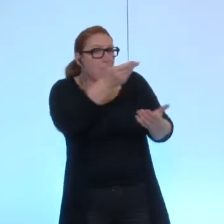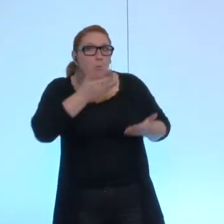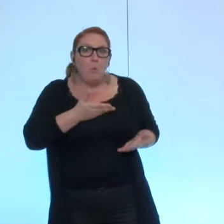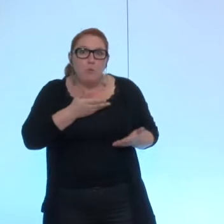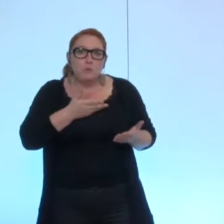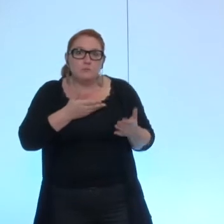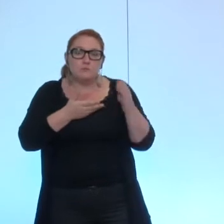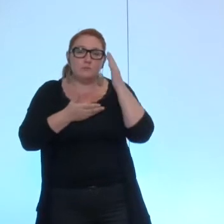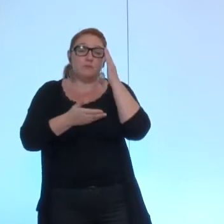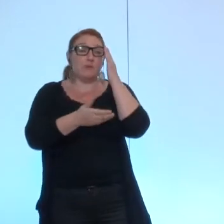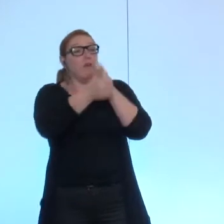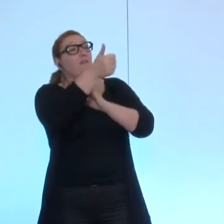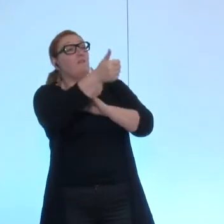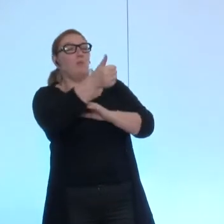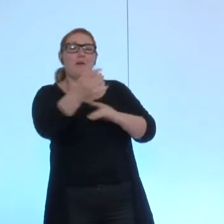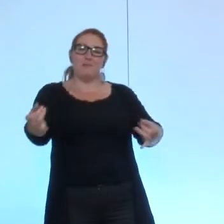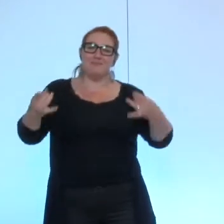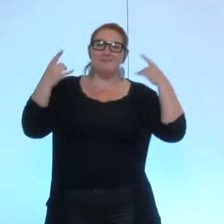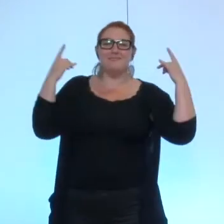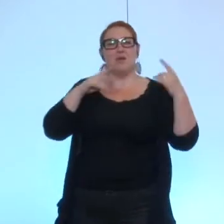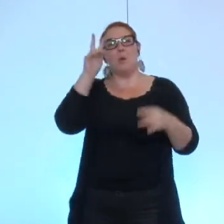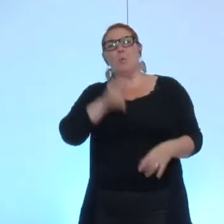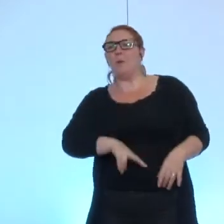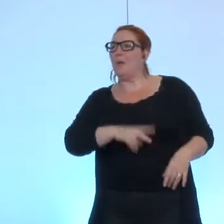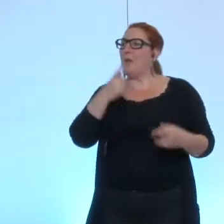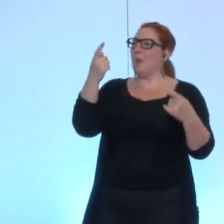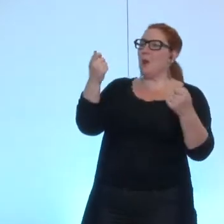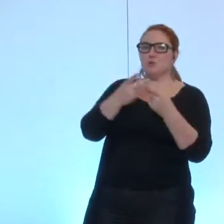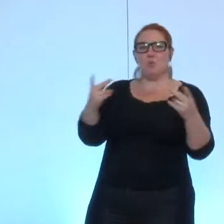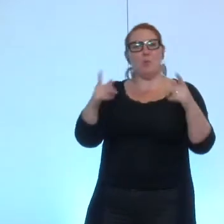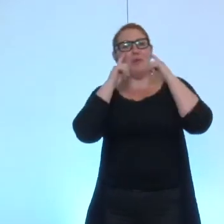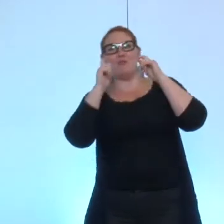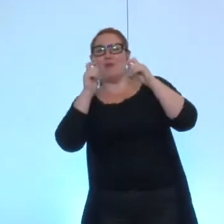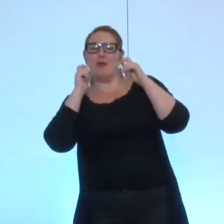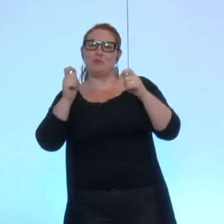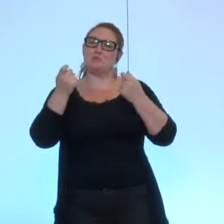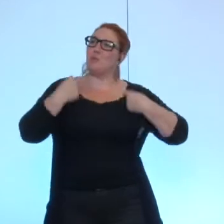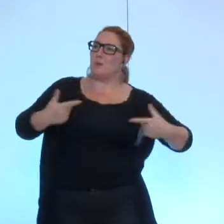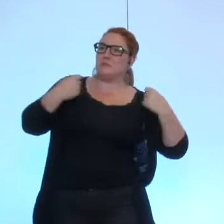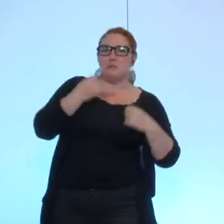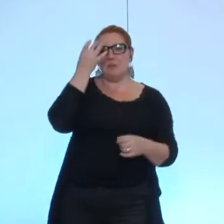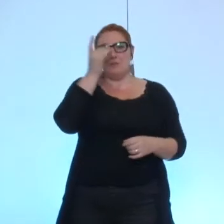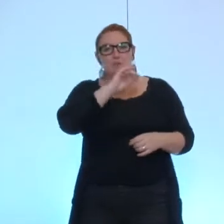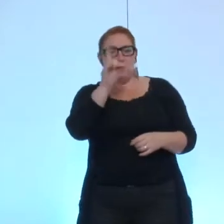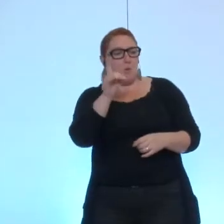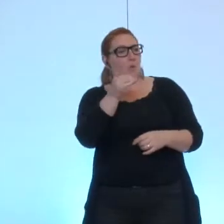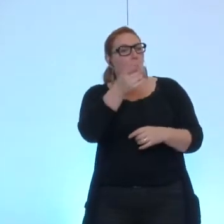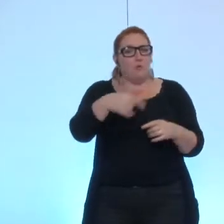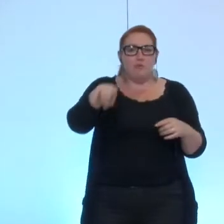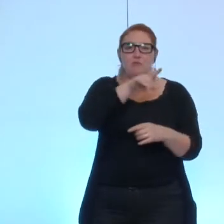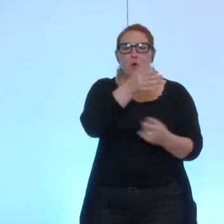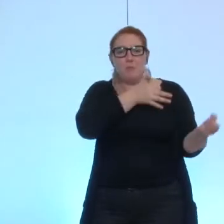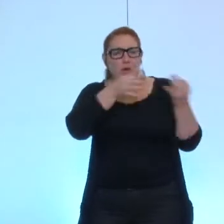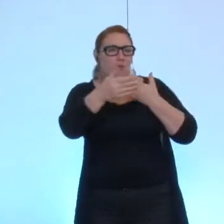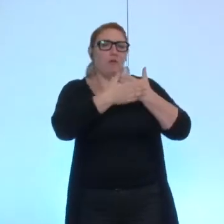vous qui vous dites les garants de l'argent public, vous qui rappelez sans cesse qu'il faut dresser un mur entre l'argent public et l'argent